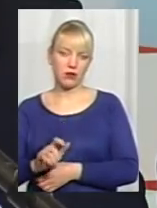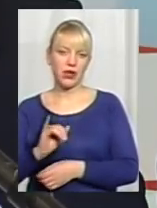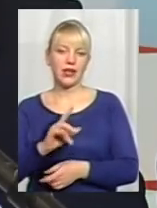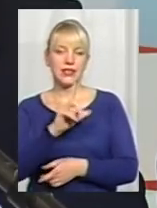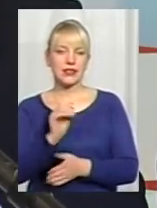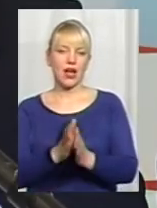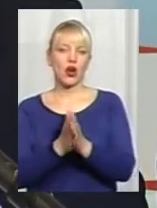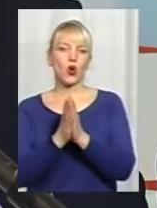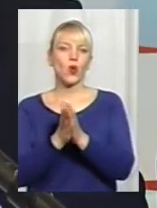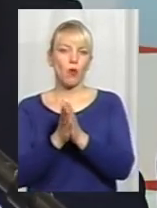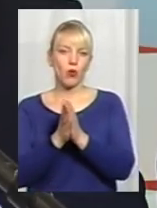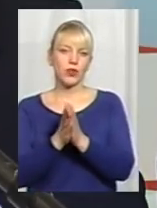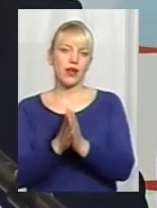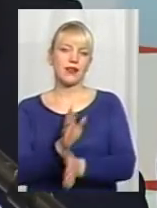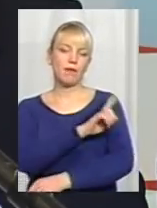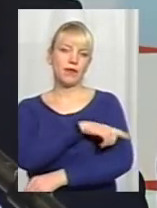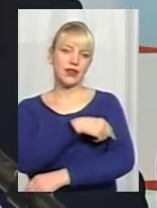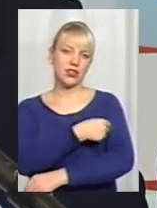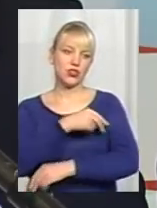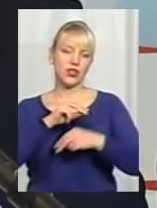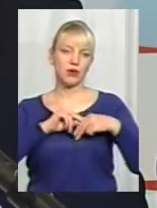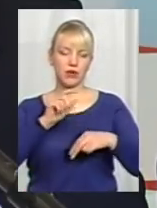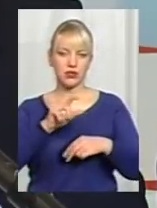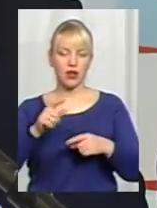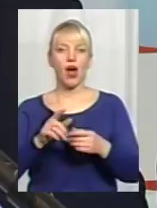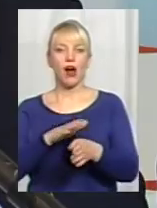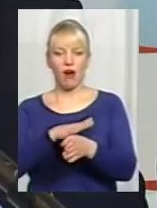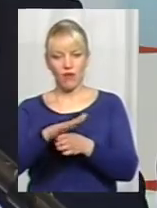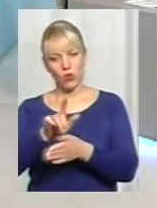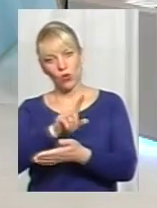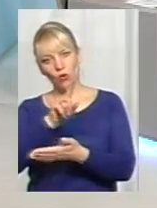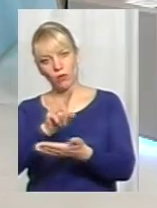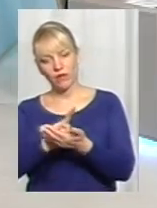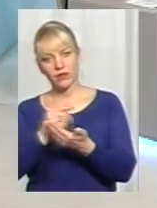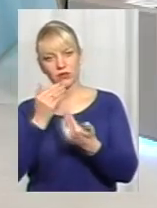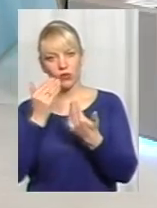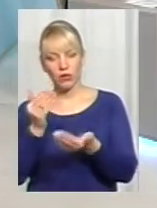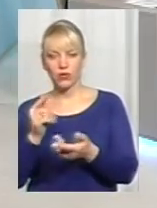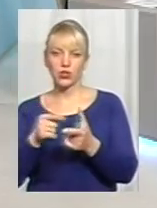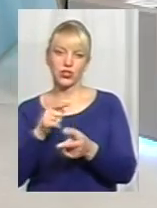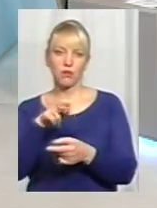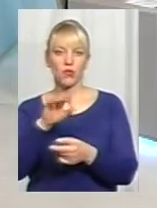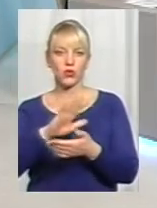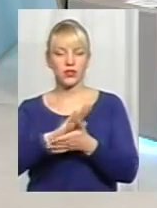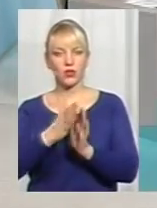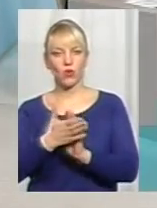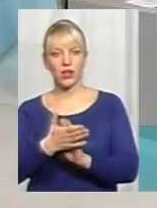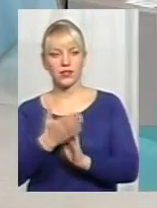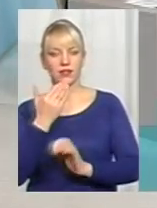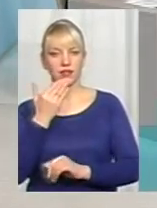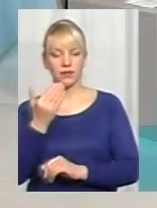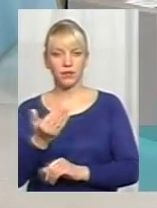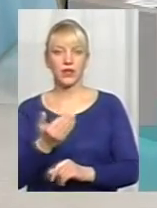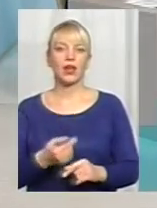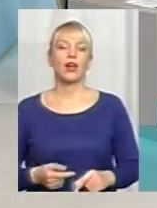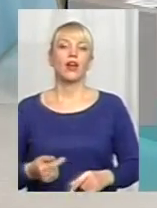клопотанням, в тому числі, медичних працівників. А виконуються вони обов'язково, чи вже по ситуації? Ну, я хочу так довести теж